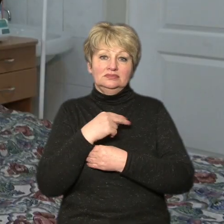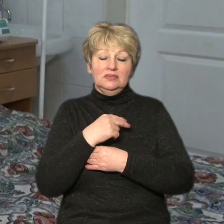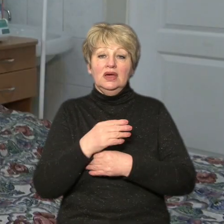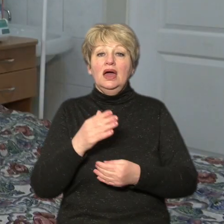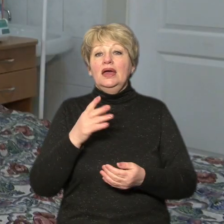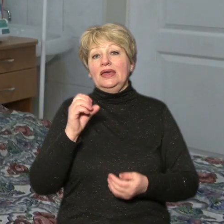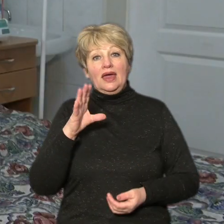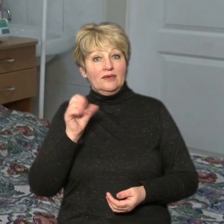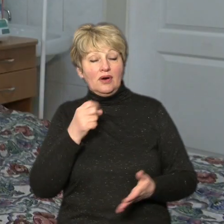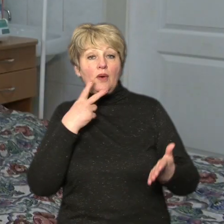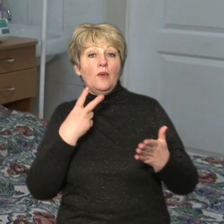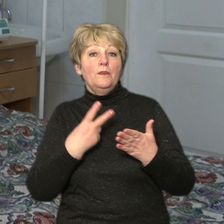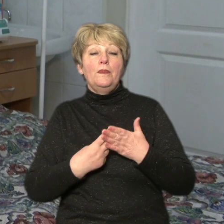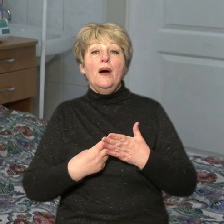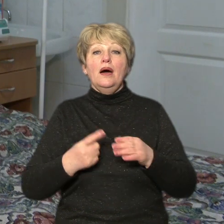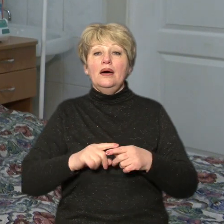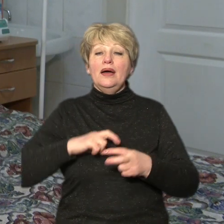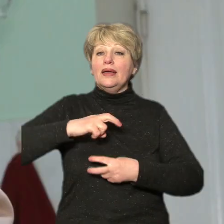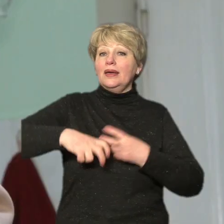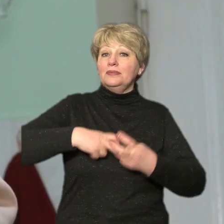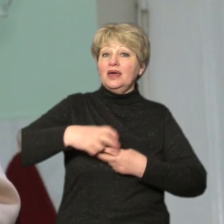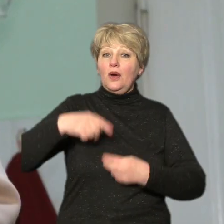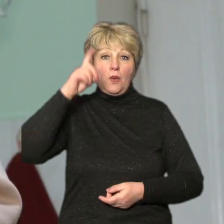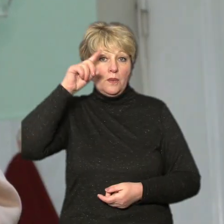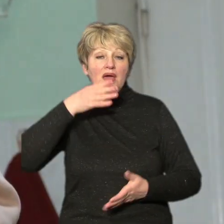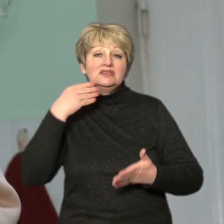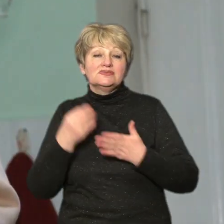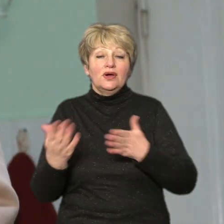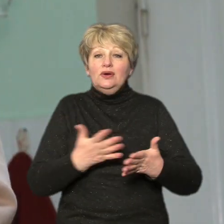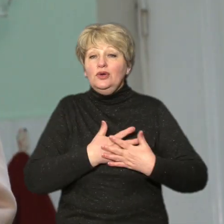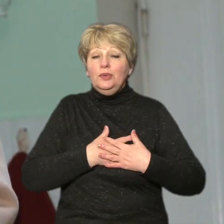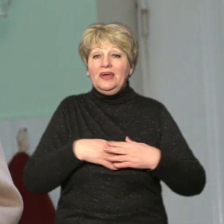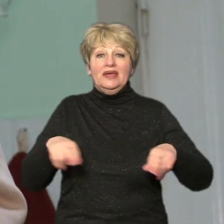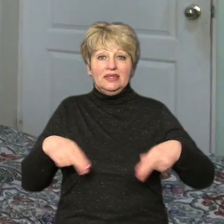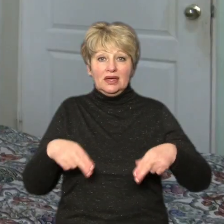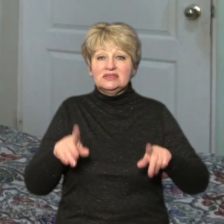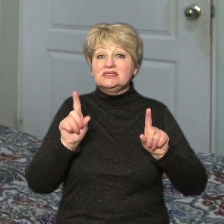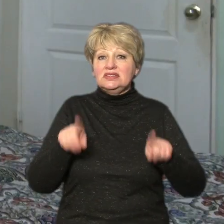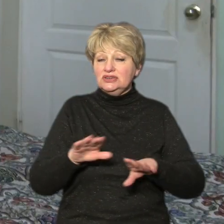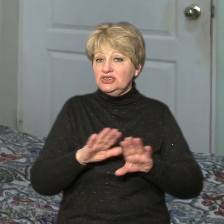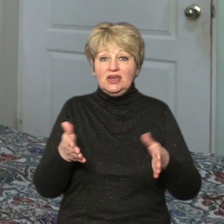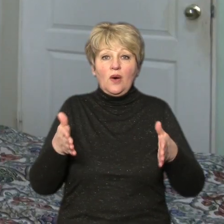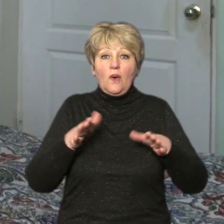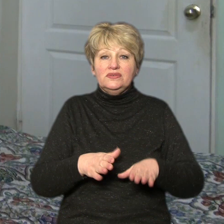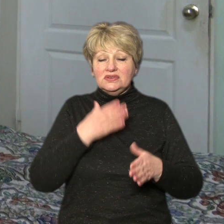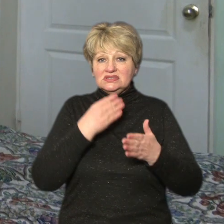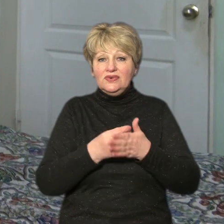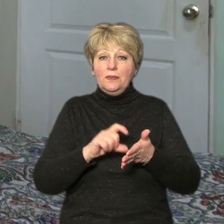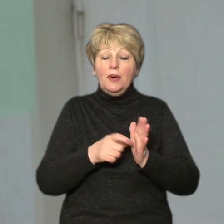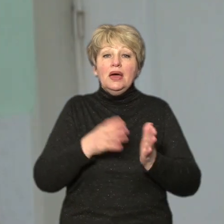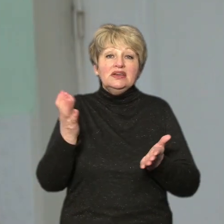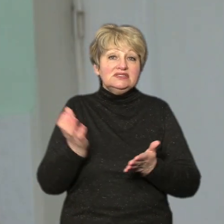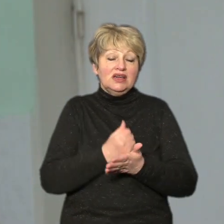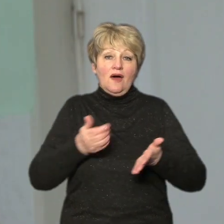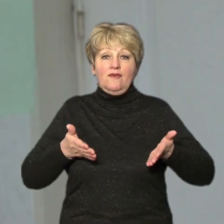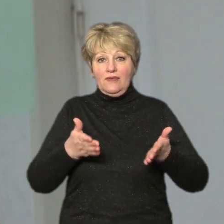демонструє гімнастичні вміння. Свої улюблені танці дівчинка не полишила навіть у палаті. Знайшла спосіб, каже, як це зробити.